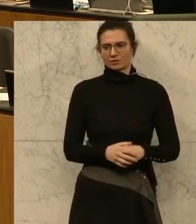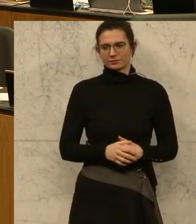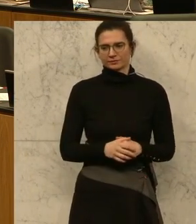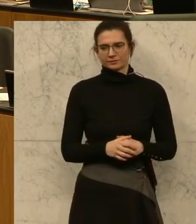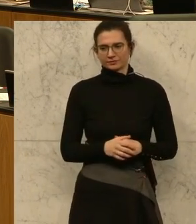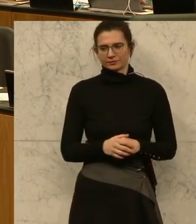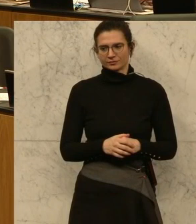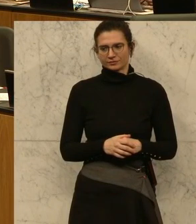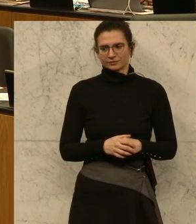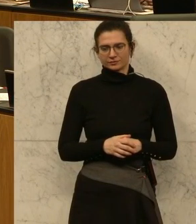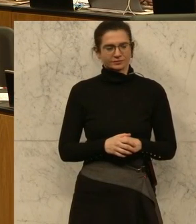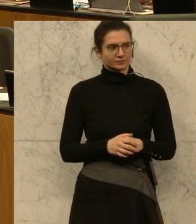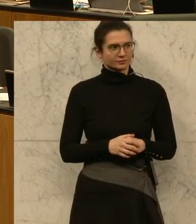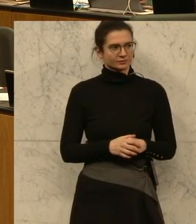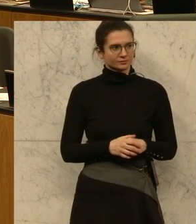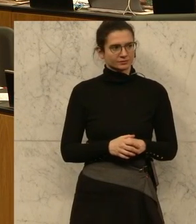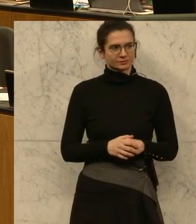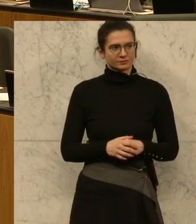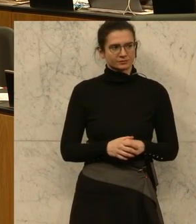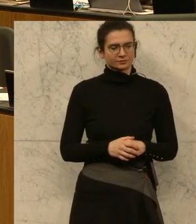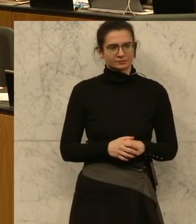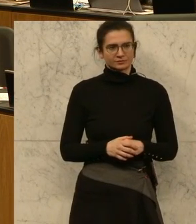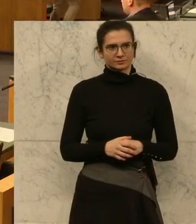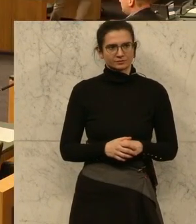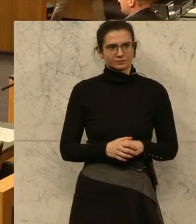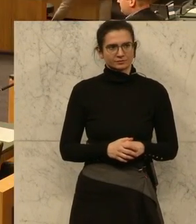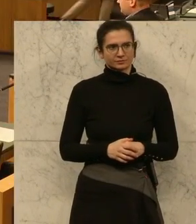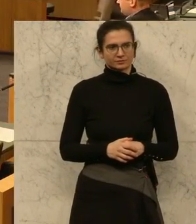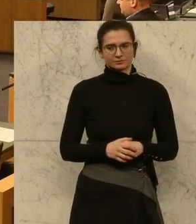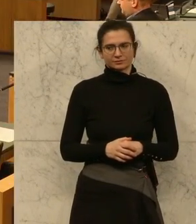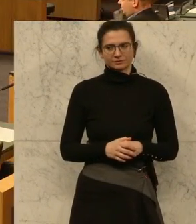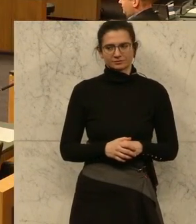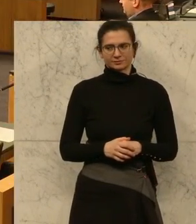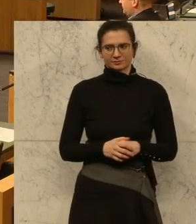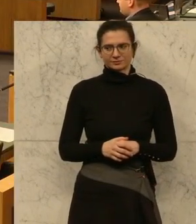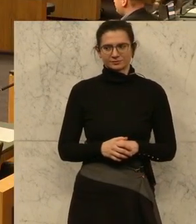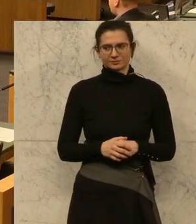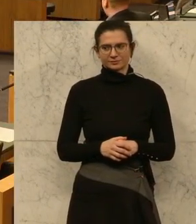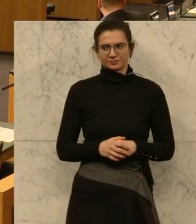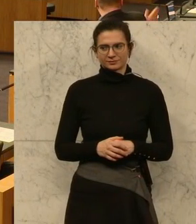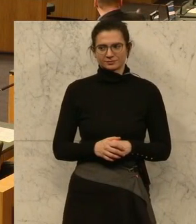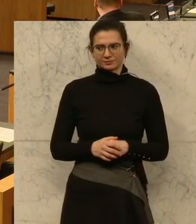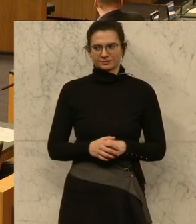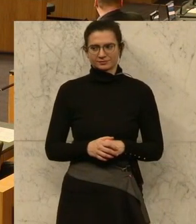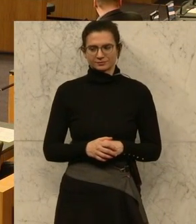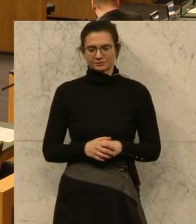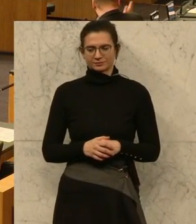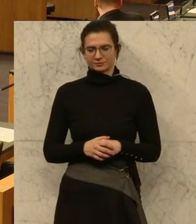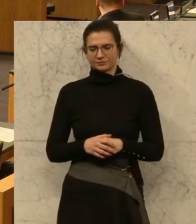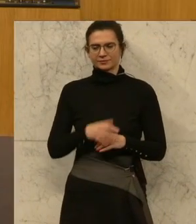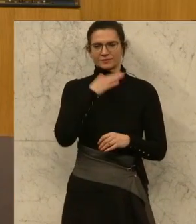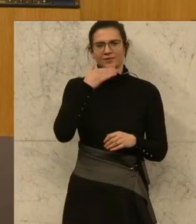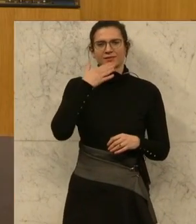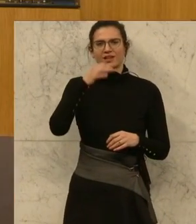Österreich überproportional viel für Energie aus. Höhl spricht in seiner Rede auch über die Rolle des Rechnungshofs und übt Kritik an